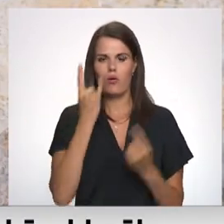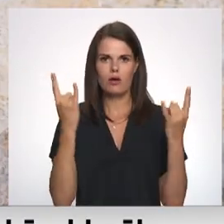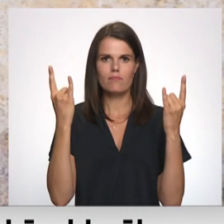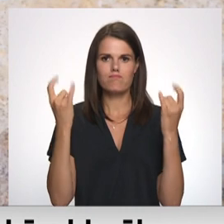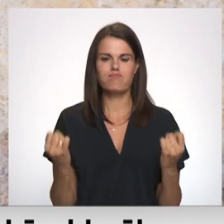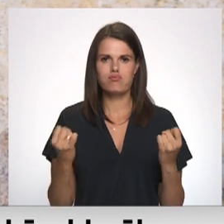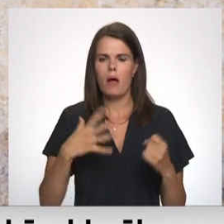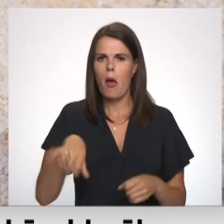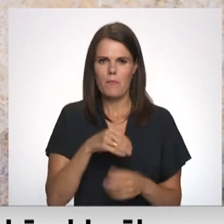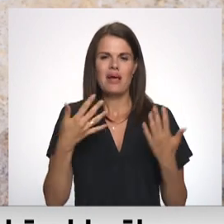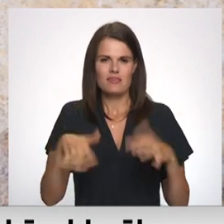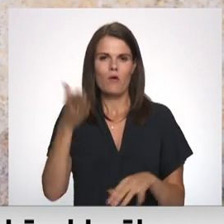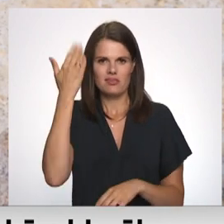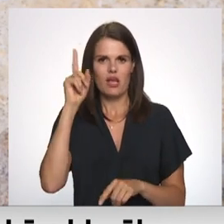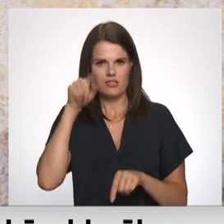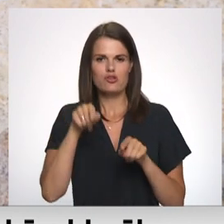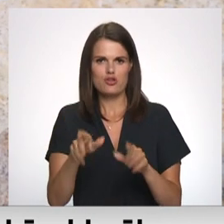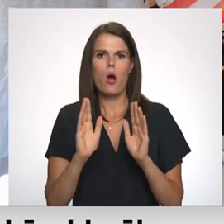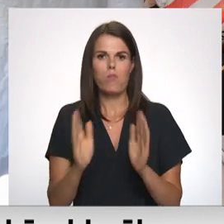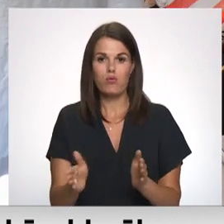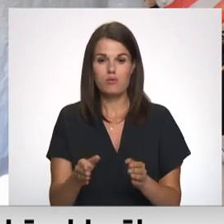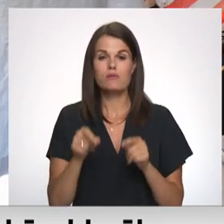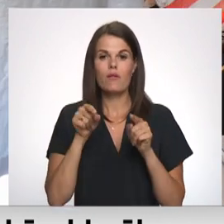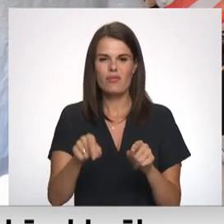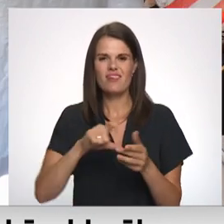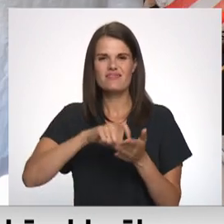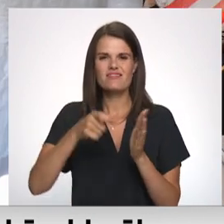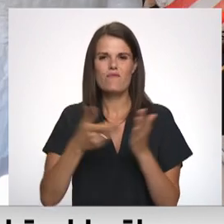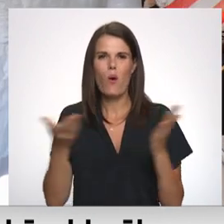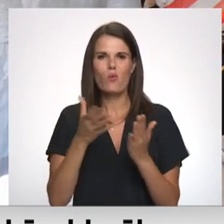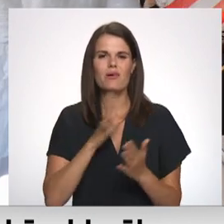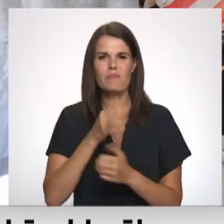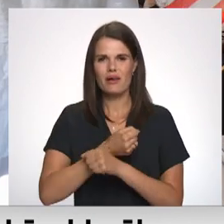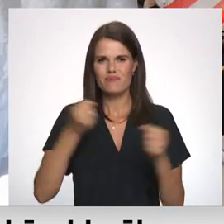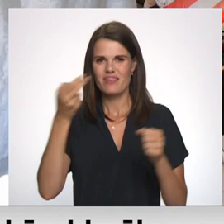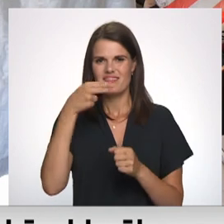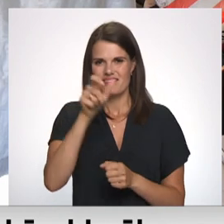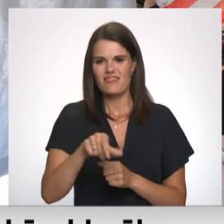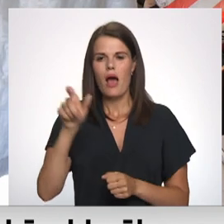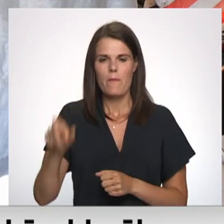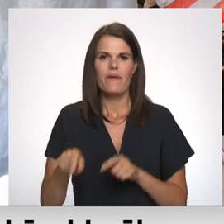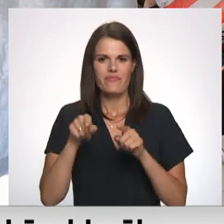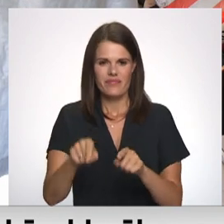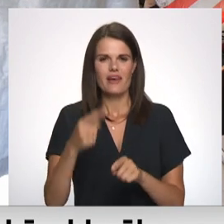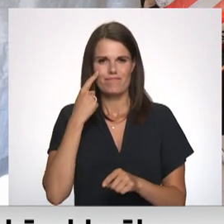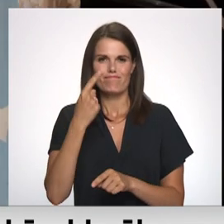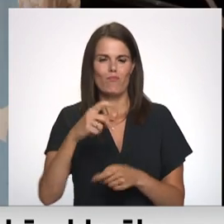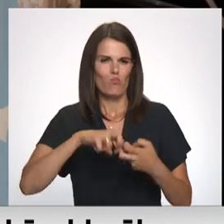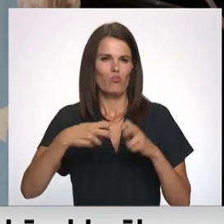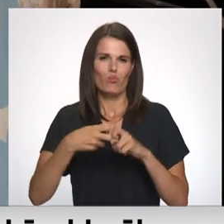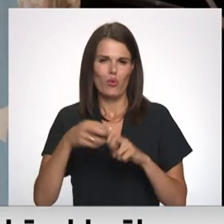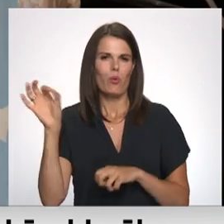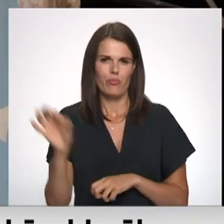dzīvojam kā uz pulveru mūtes. To, ka mešas ciecerējas tā dzīvokļa, kurā notiks sprādziens saimnieki, ir nonākuši dienas, redzis lokā